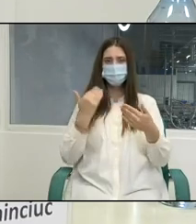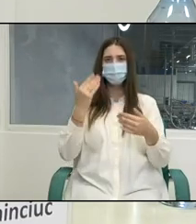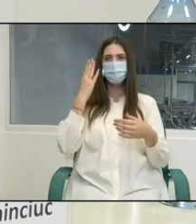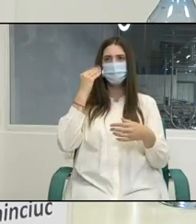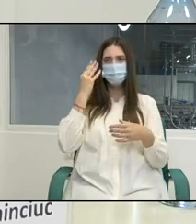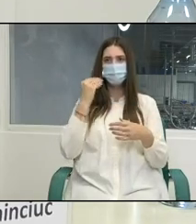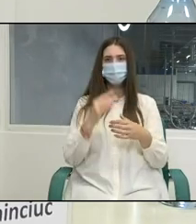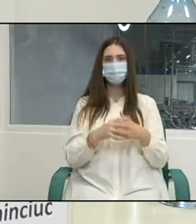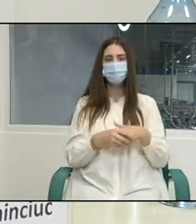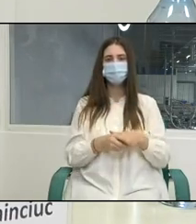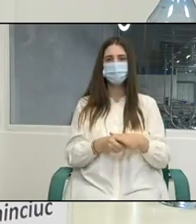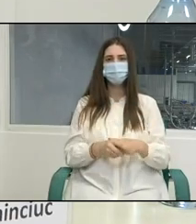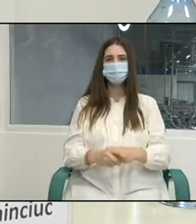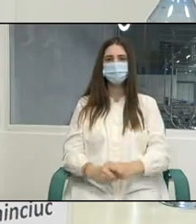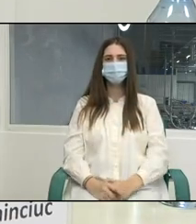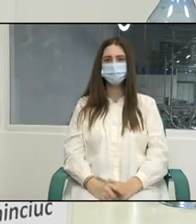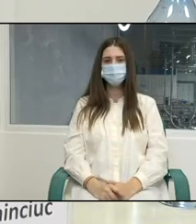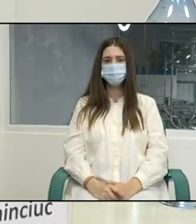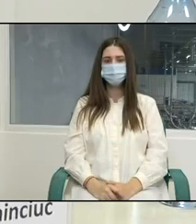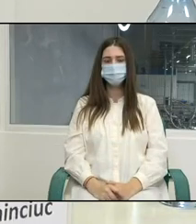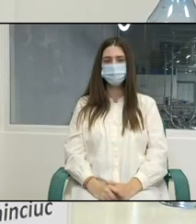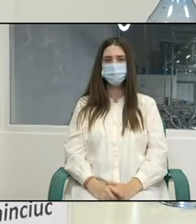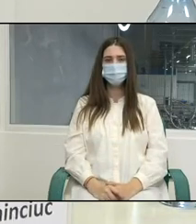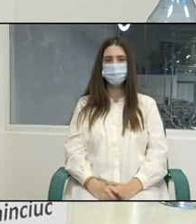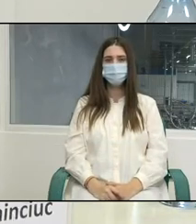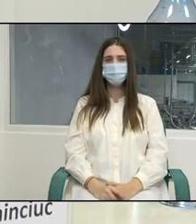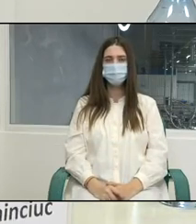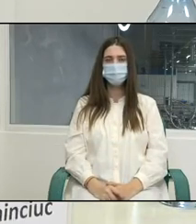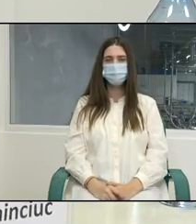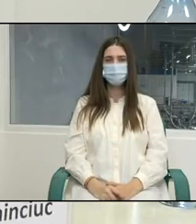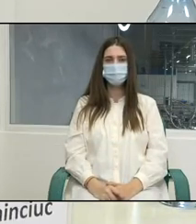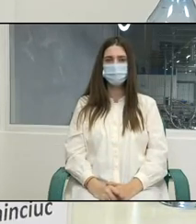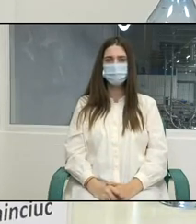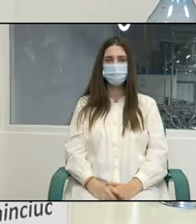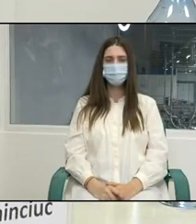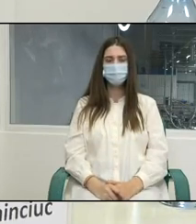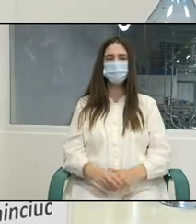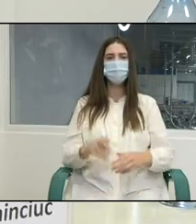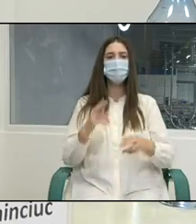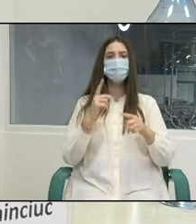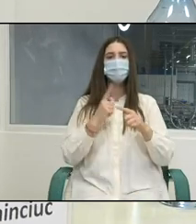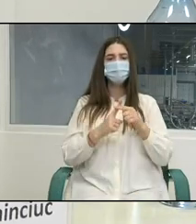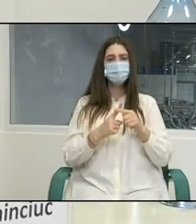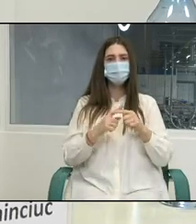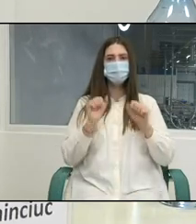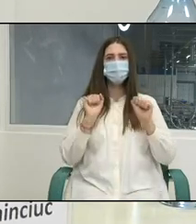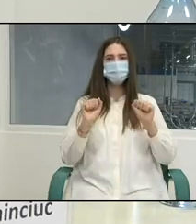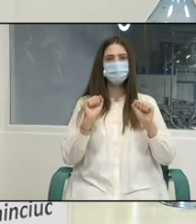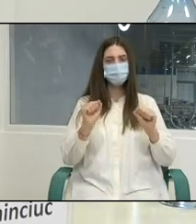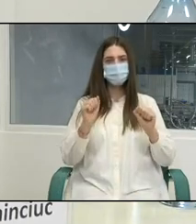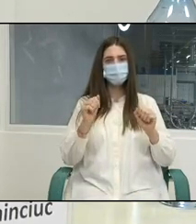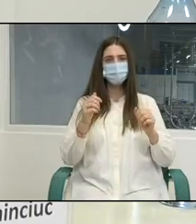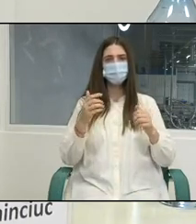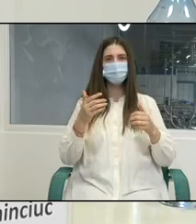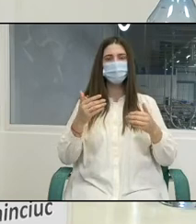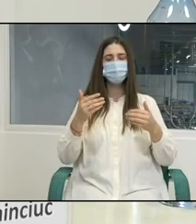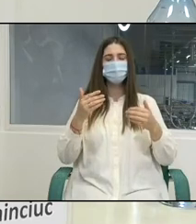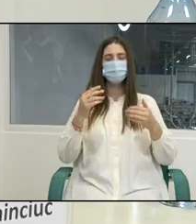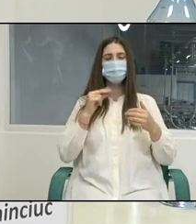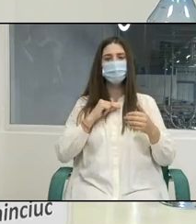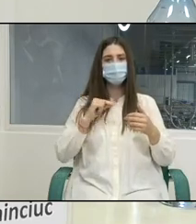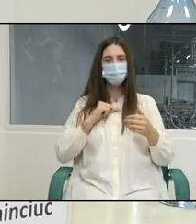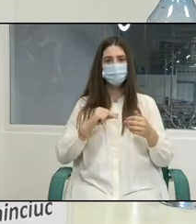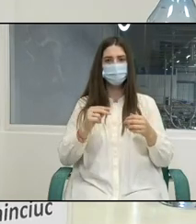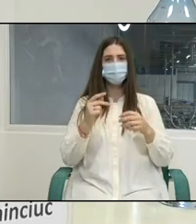Moldova Uniunea Europeană. Totodată, protecție eficientă în muncă, siguranța condițiilor de muncă